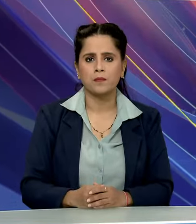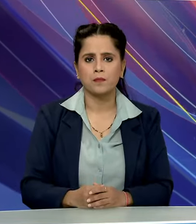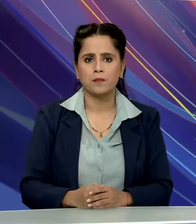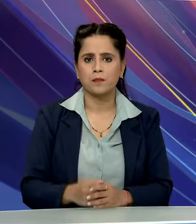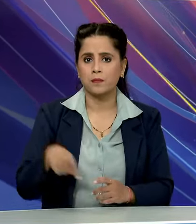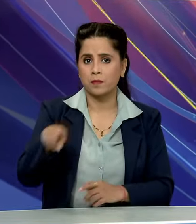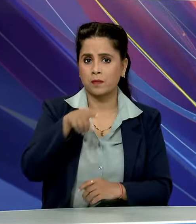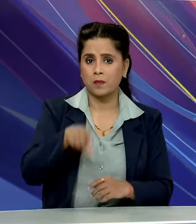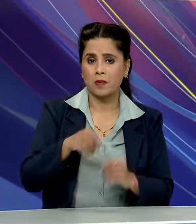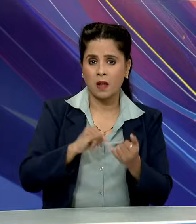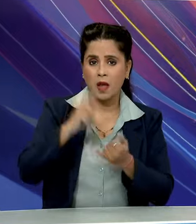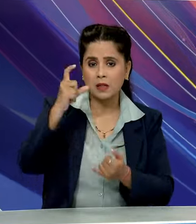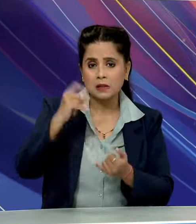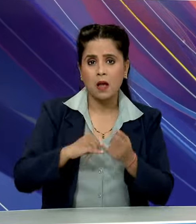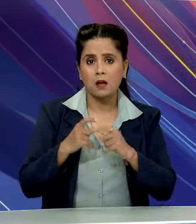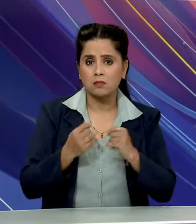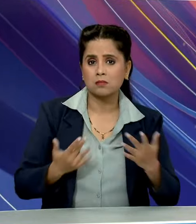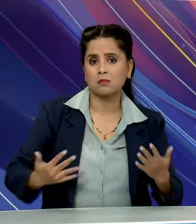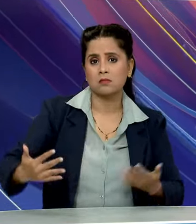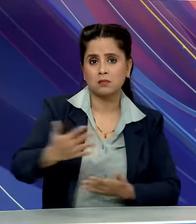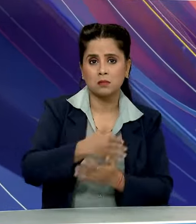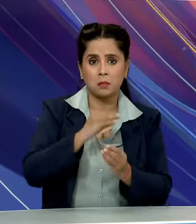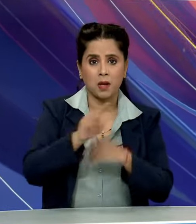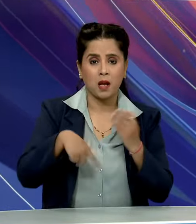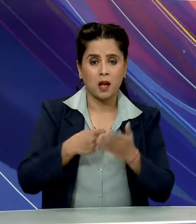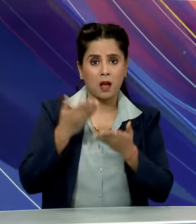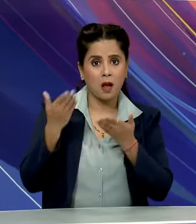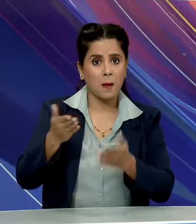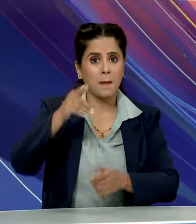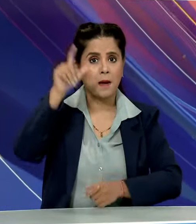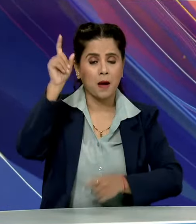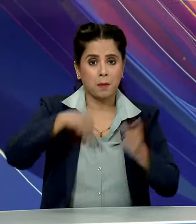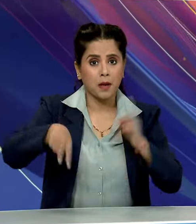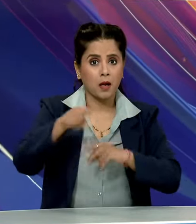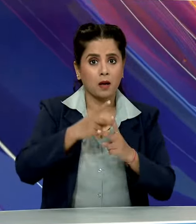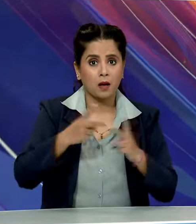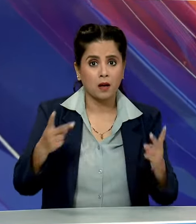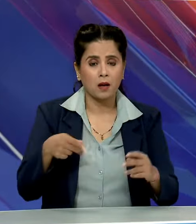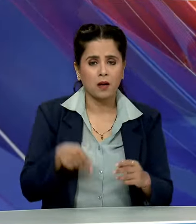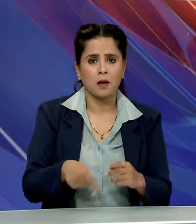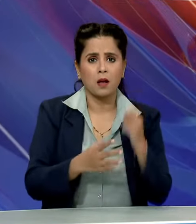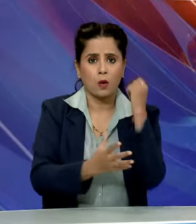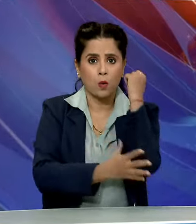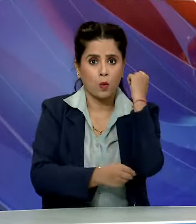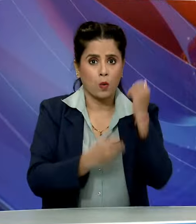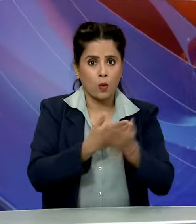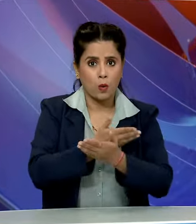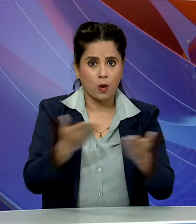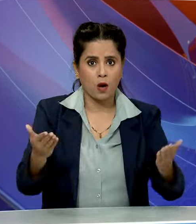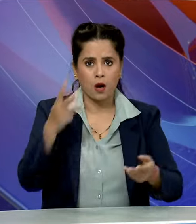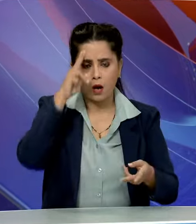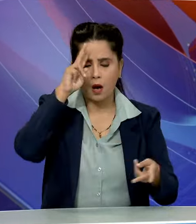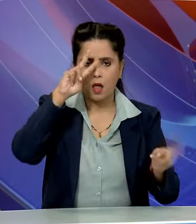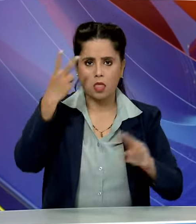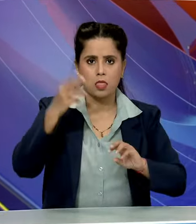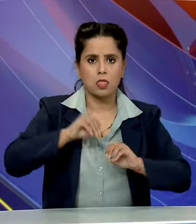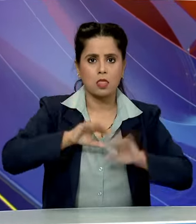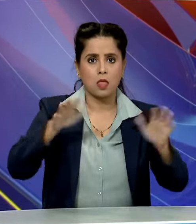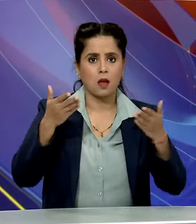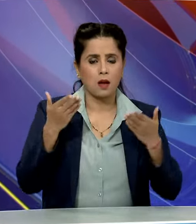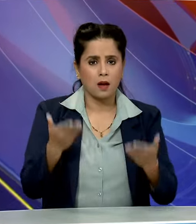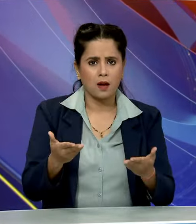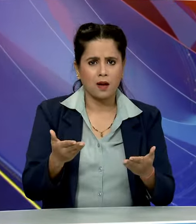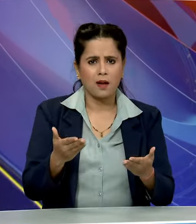जातिये जन्गन्ना बिहार की जन्ता में गड़ीबों में भरम फैलाने के सिवा